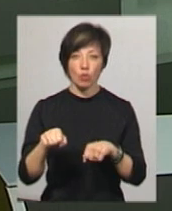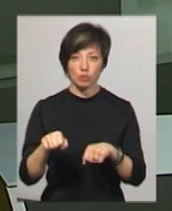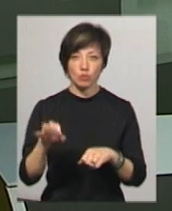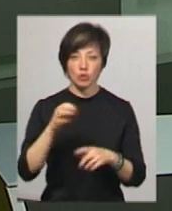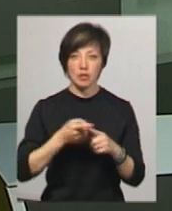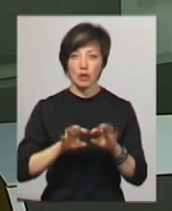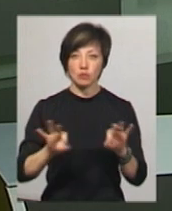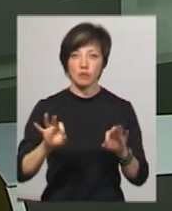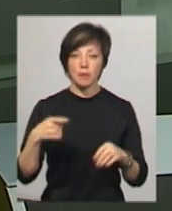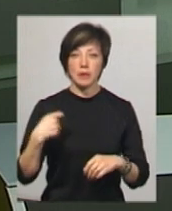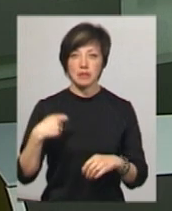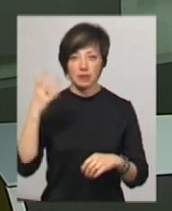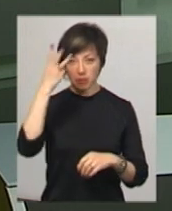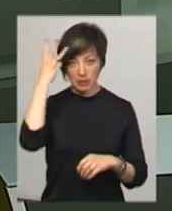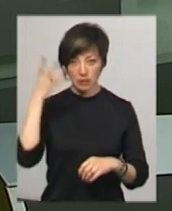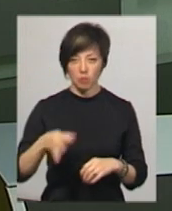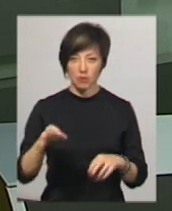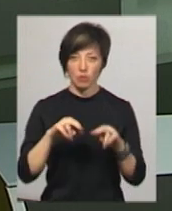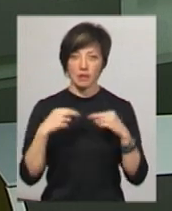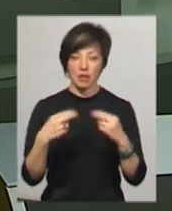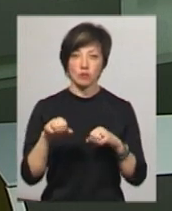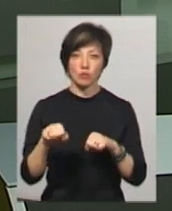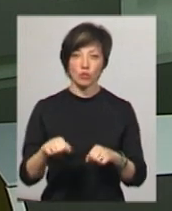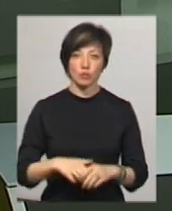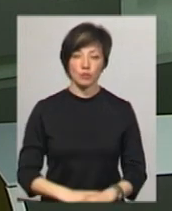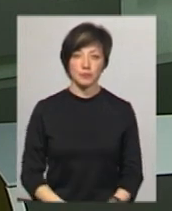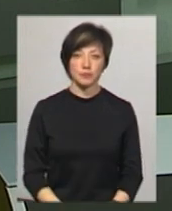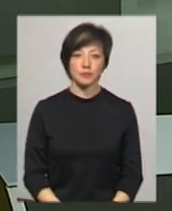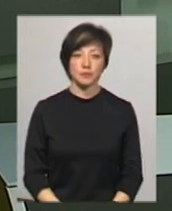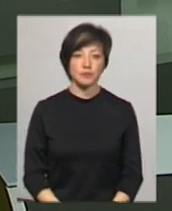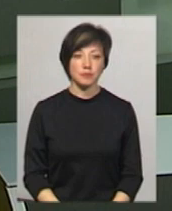Про це розповів президент Хмельницької обласної федерації з боксу Андрій Чумаков.